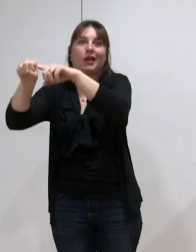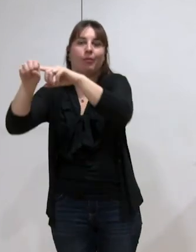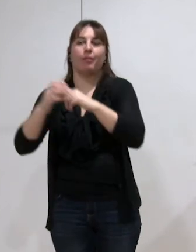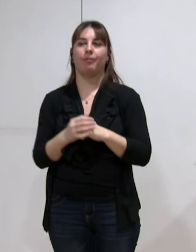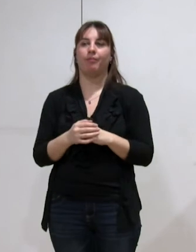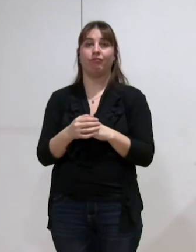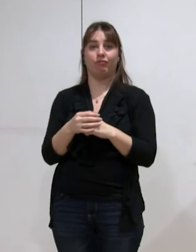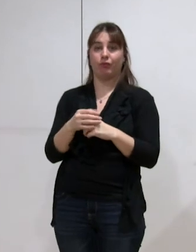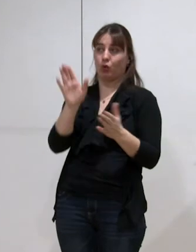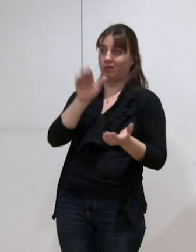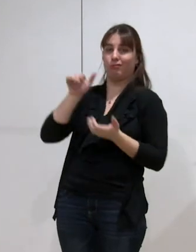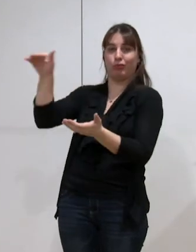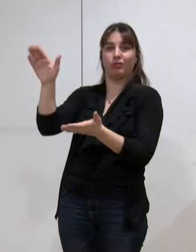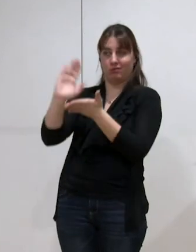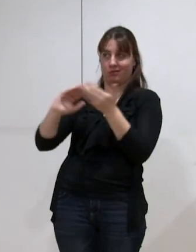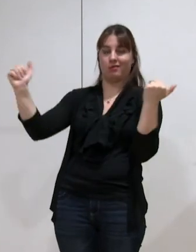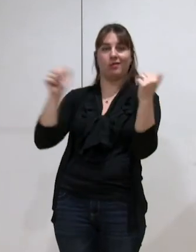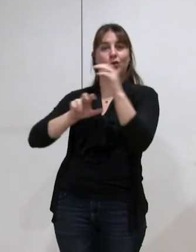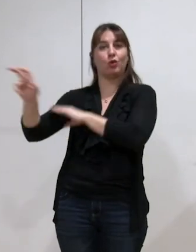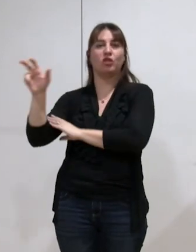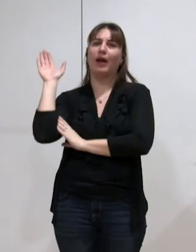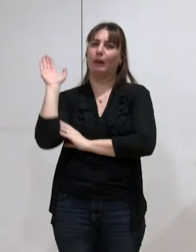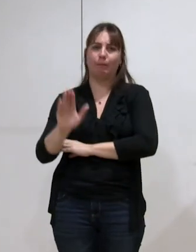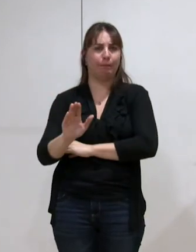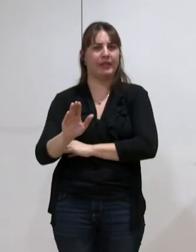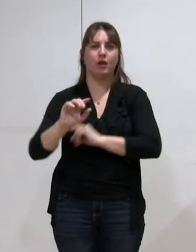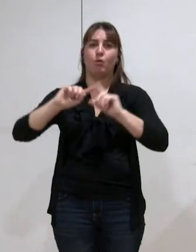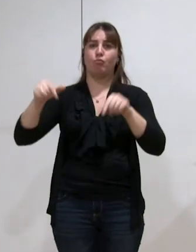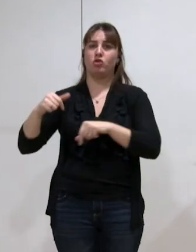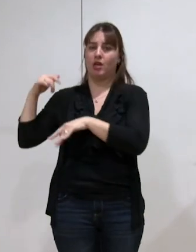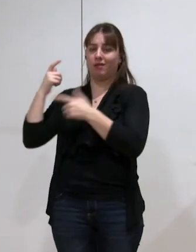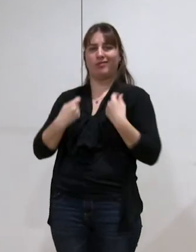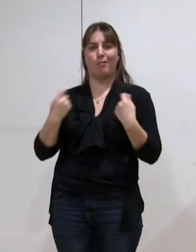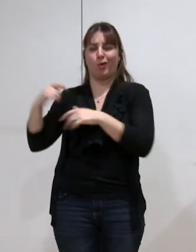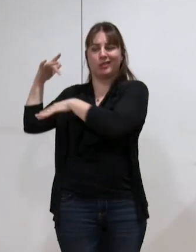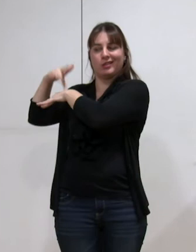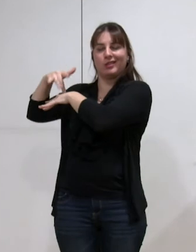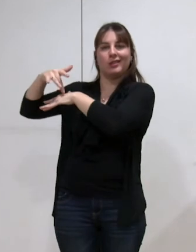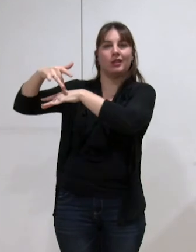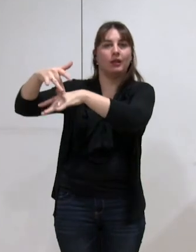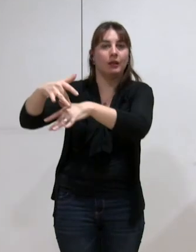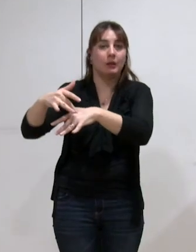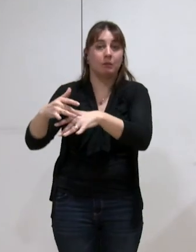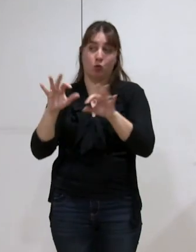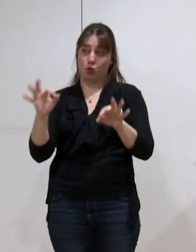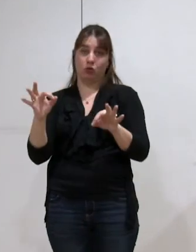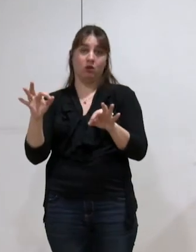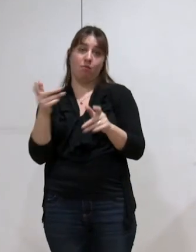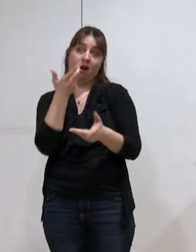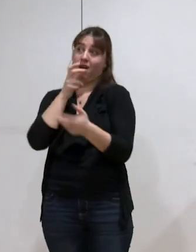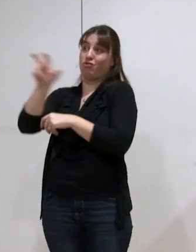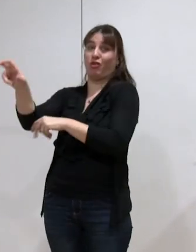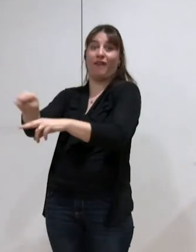transferts tels qu'ils sont regardés stricto sensu dans les dépenses du passé évidemment n'ont rien à transférer